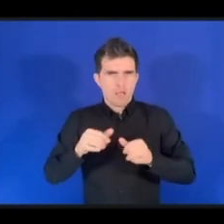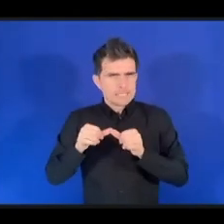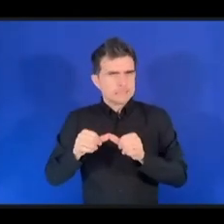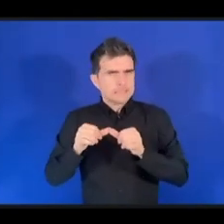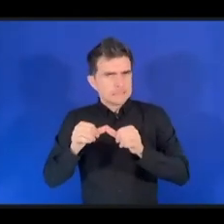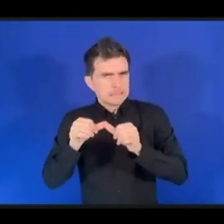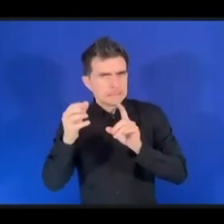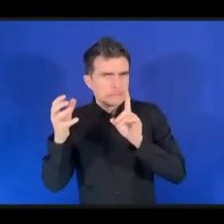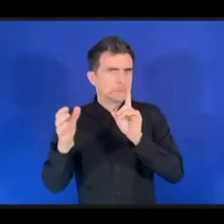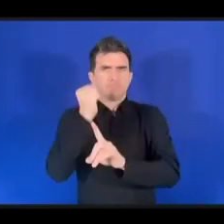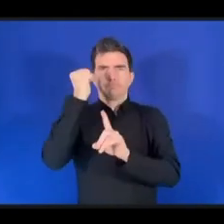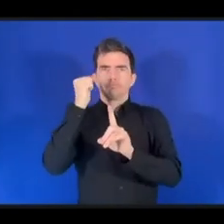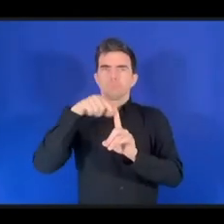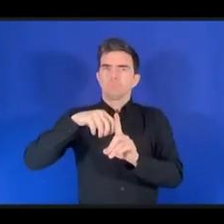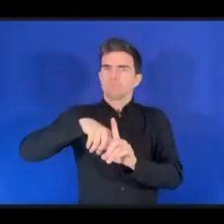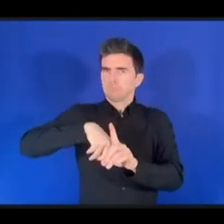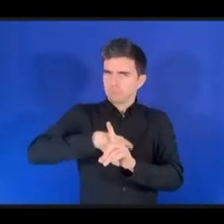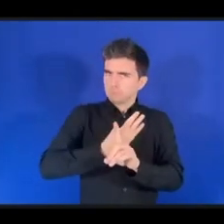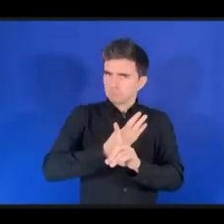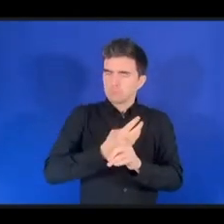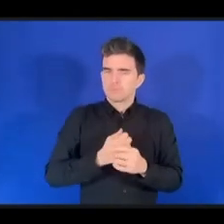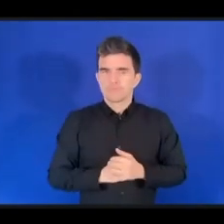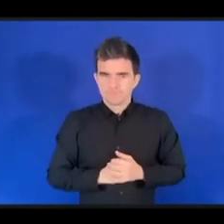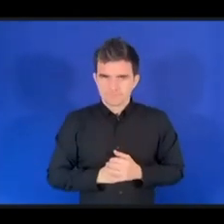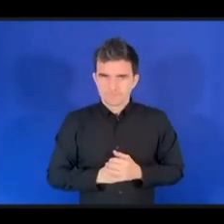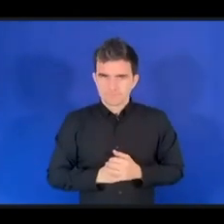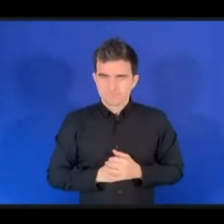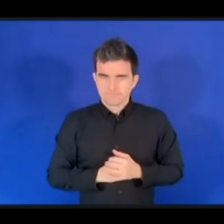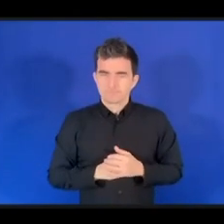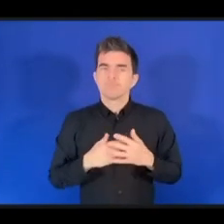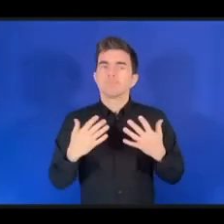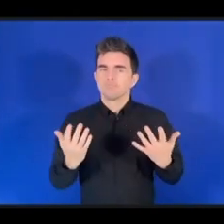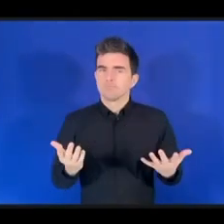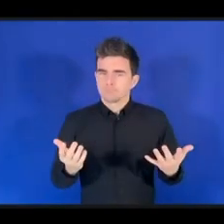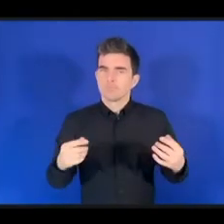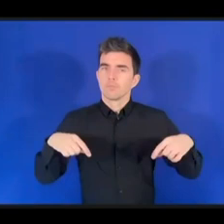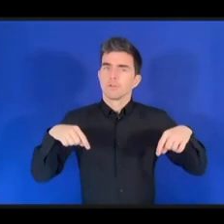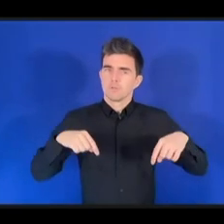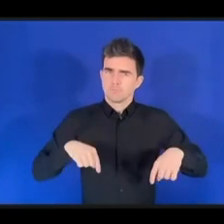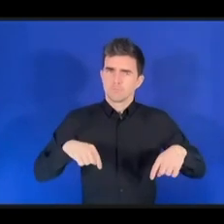Киото был столицей Японии более тысячи лет.